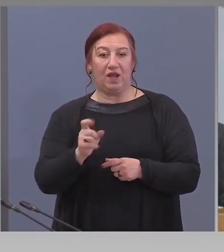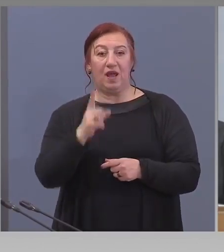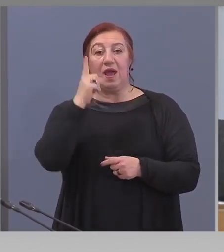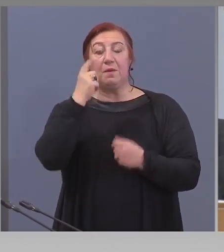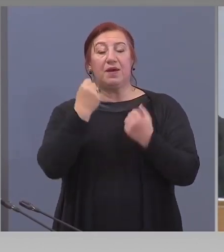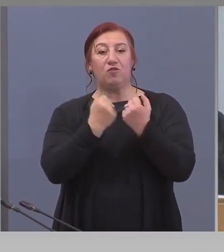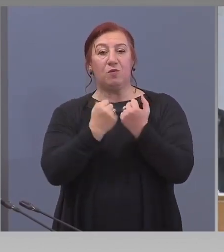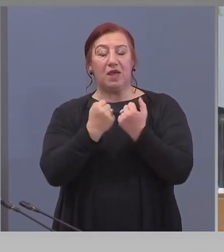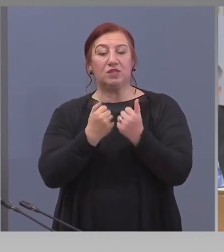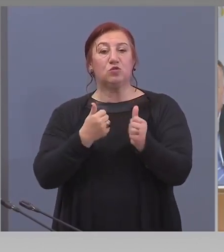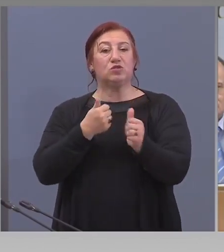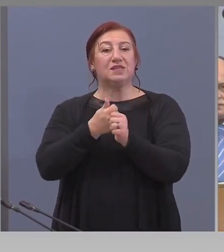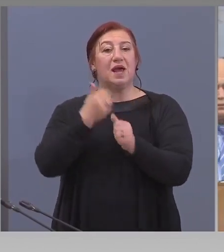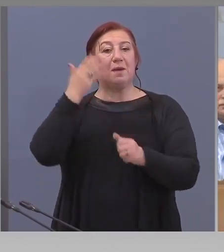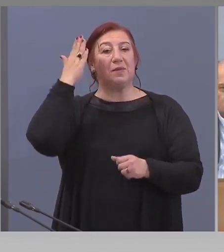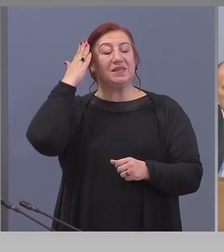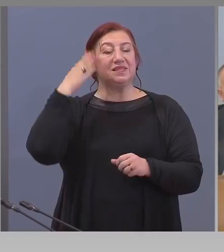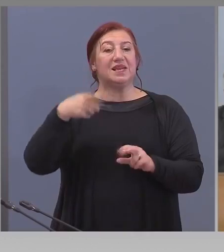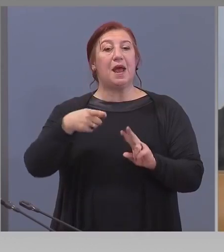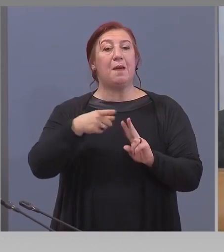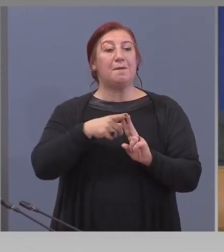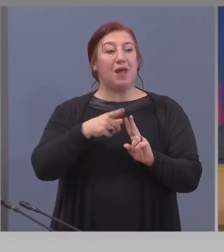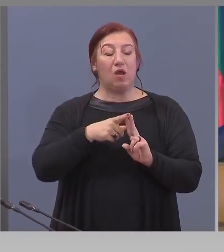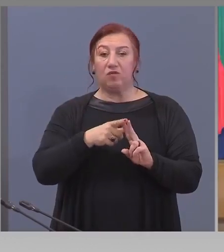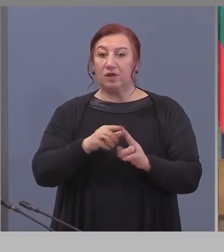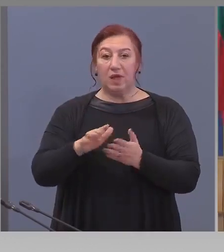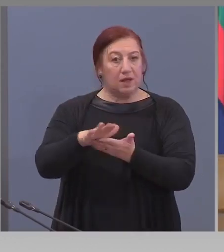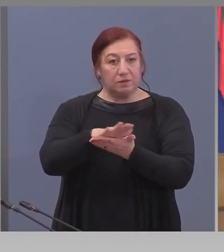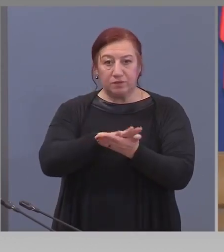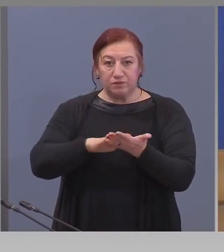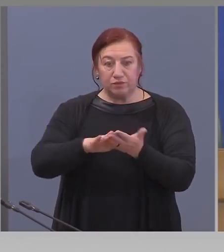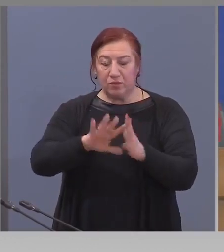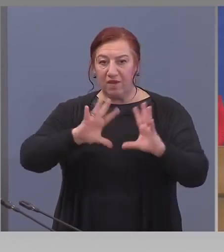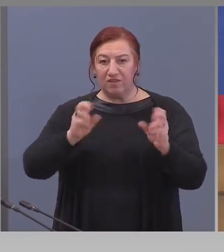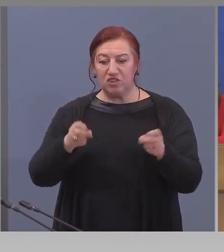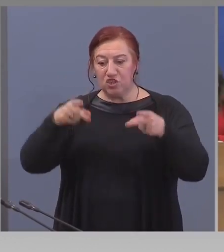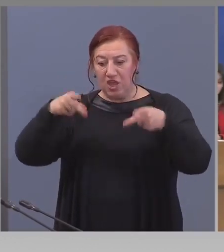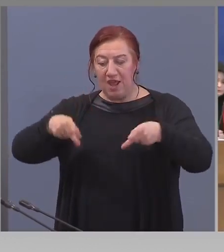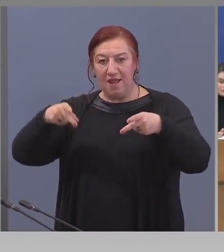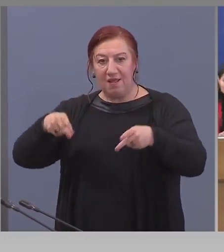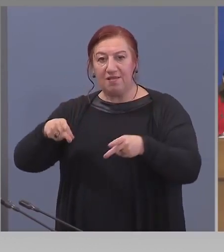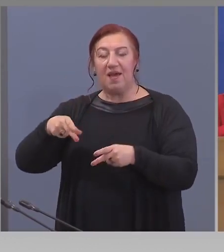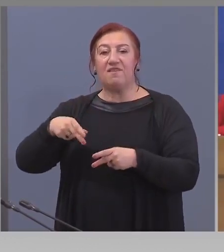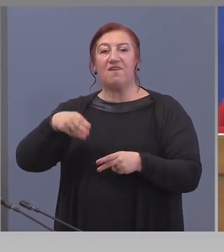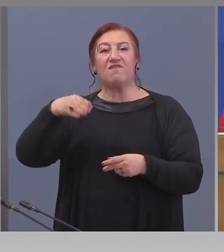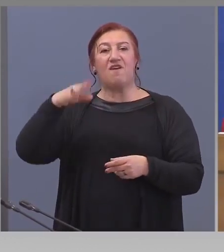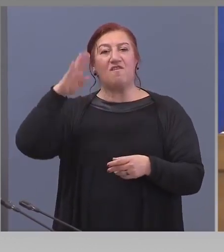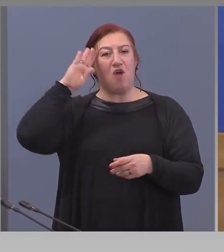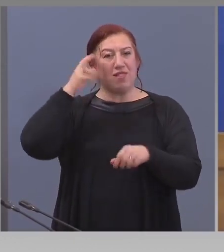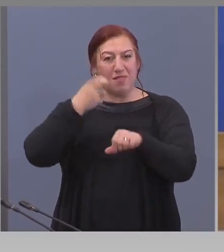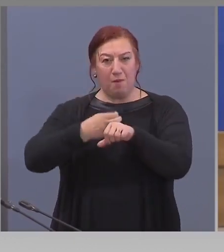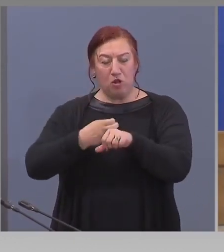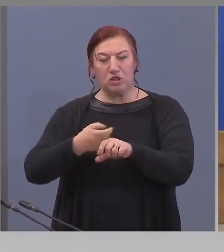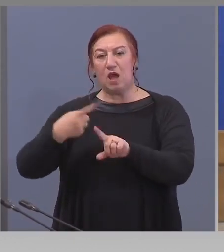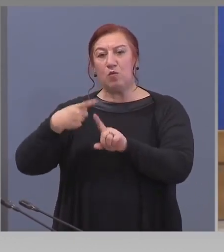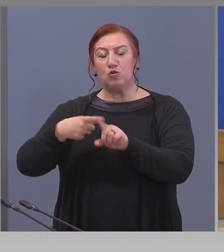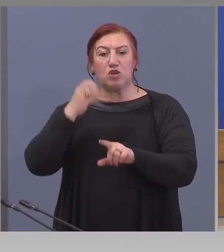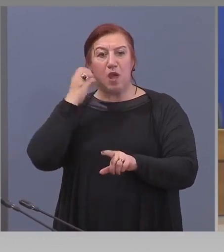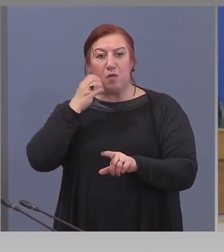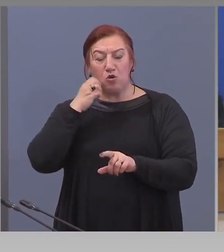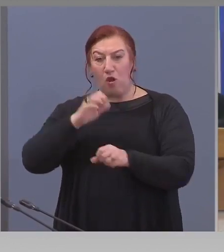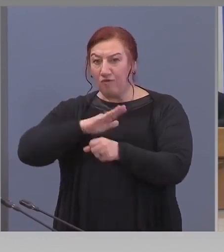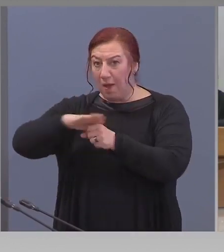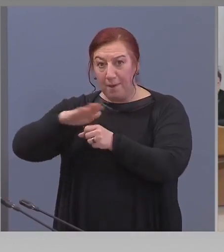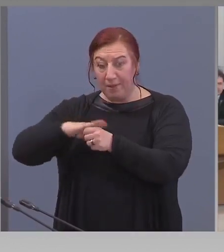към замминистър Пенков изчерпан ли е наистина капацитета на ВМА и на Пирогов, както вчера каза генерал Мотовчийски и ако да,